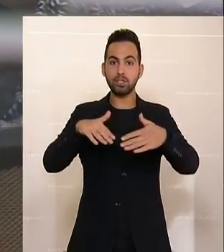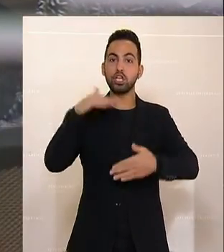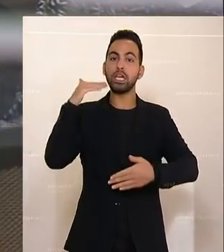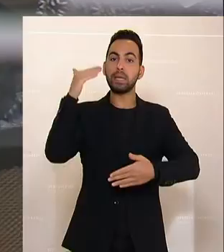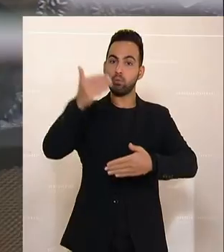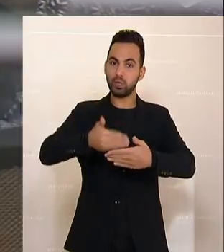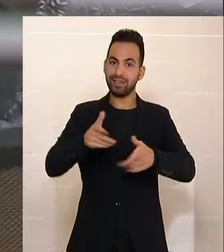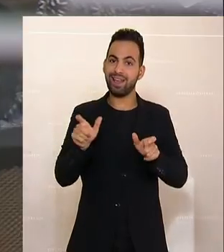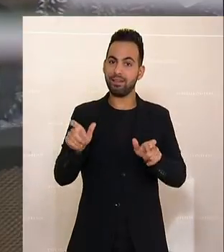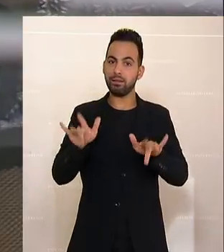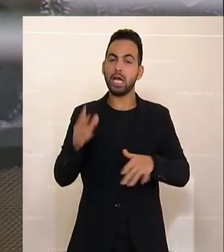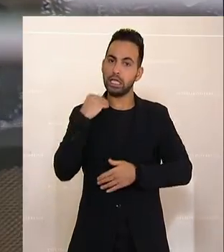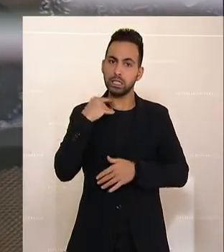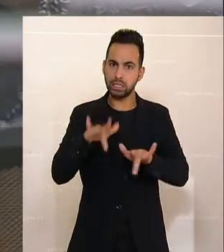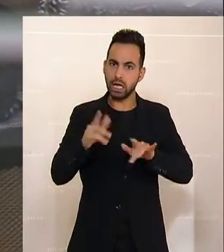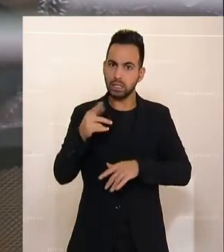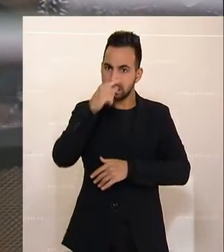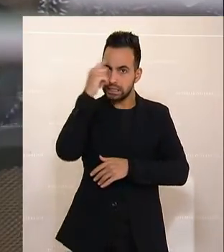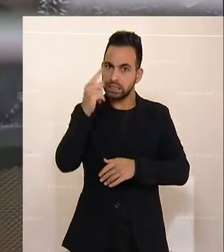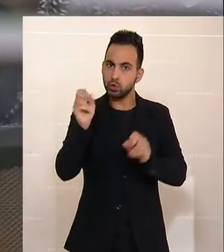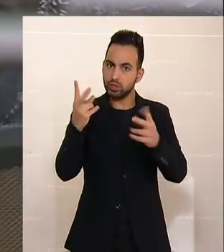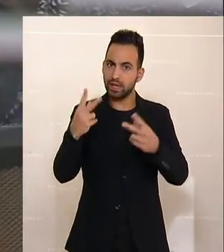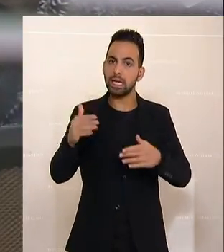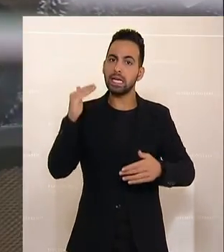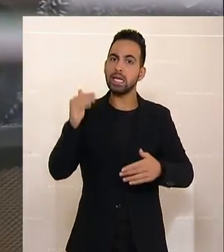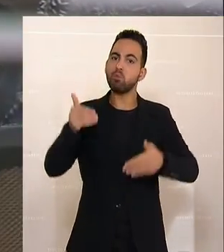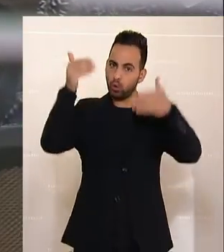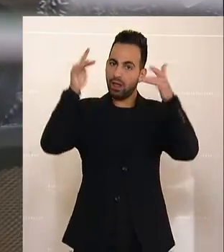ist ja auch wichtig. Es hat ja einen Sinn und Zweck, warum es diese Immunität gibt.